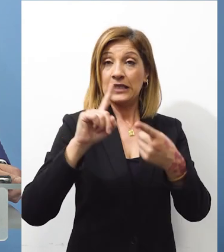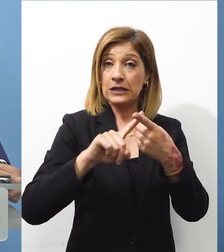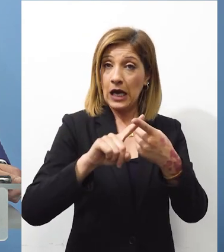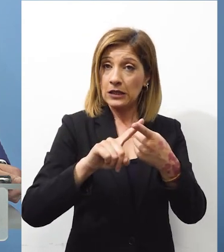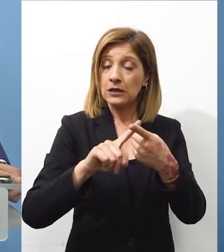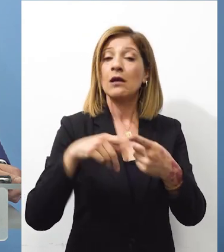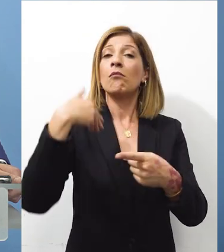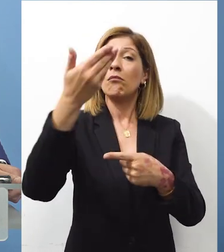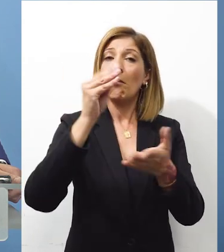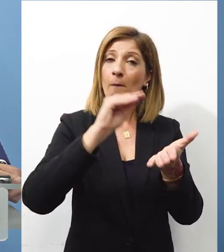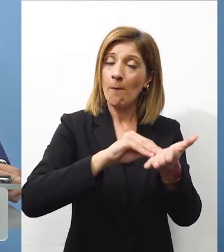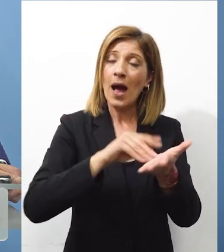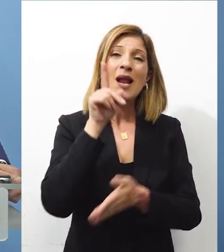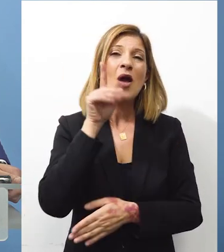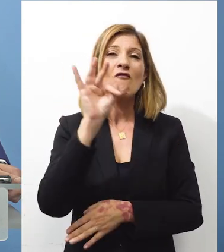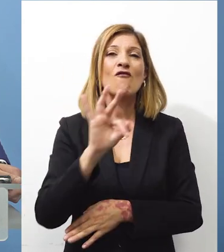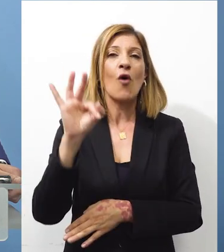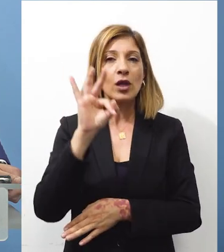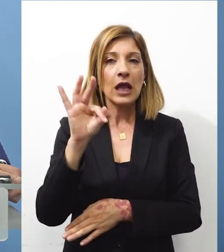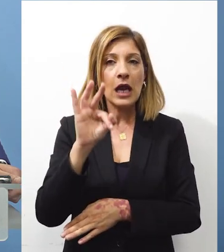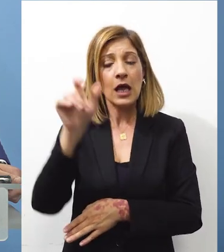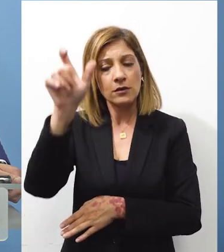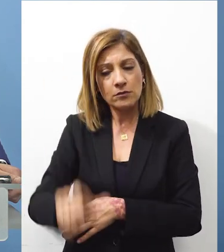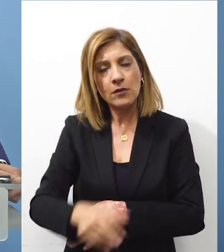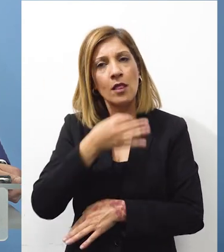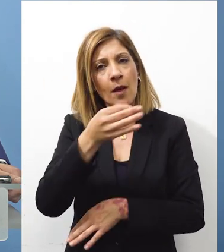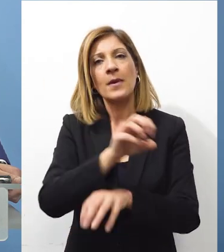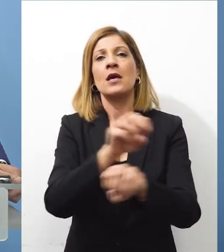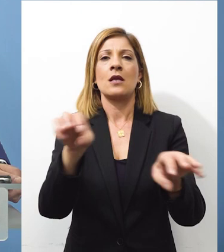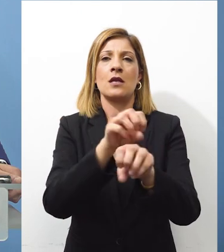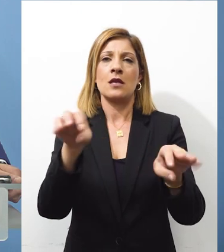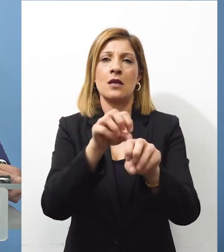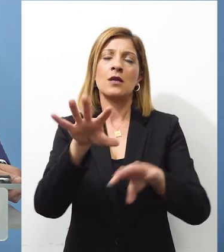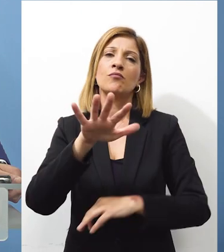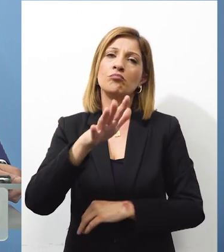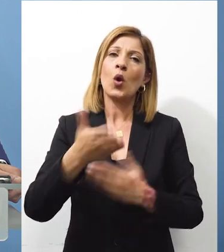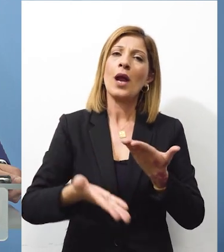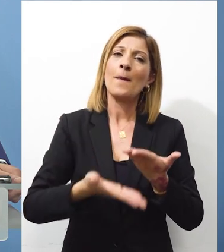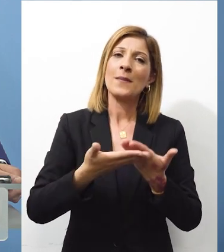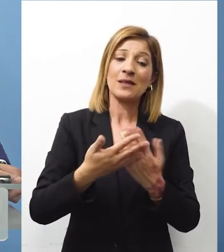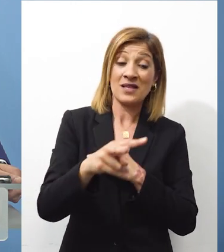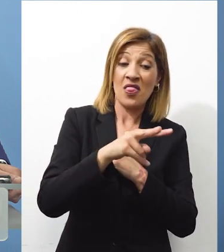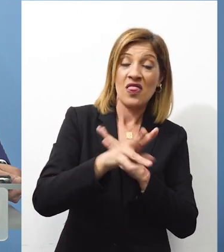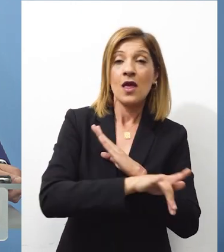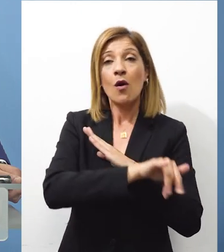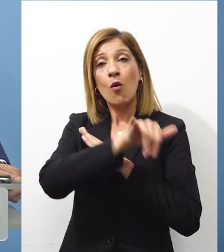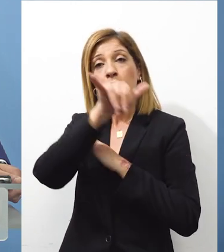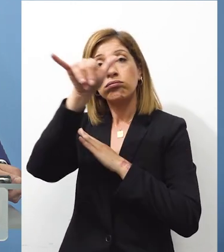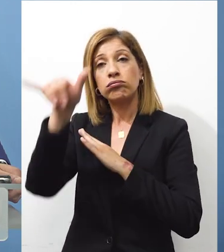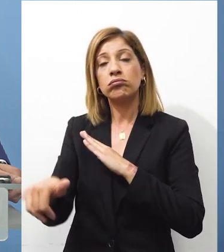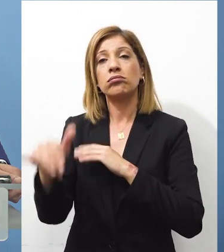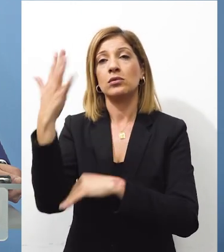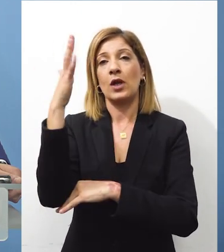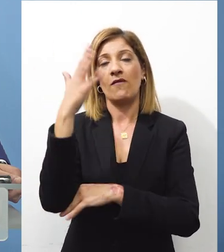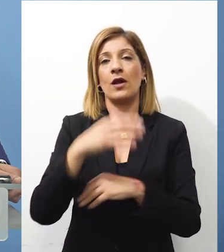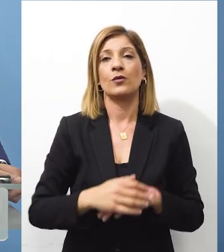σε επαφή θα συνομιλήσει ξανά με την κυρία Φόντερ Λάιν και όπως ο ίδιος έχει αναφέρει δεν αποκλείται να υπάρξει επίσκεψη από κοινού του πρόεδρου της Δημοκρατίας με την κυρία